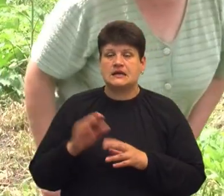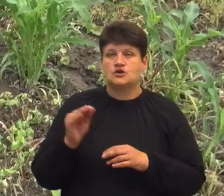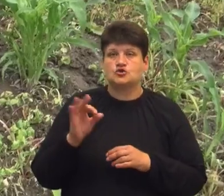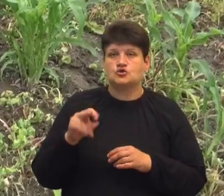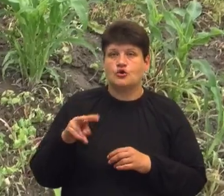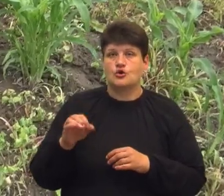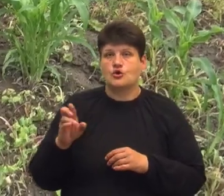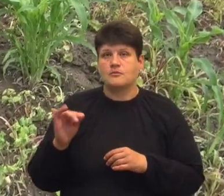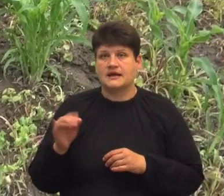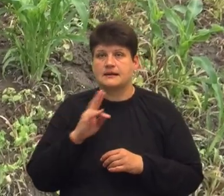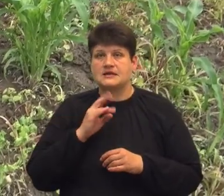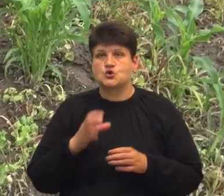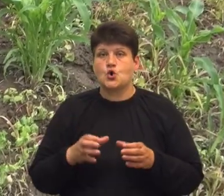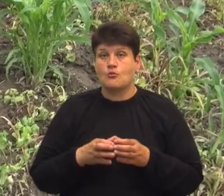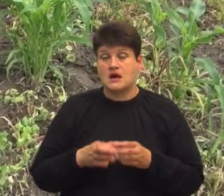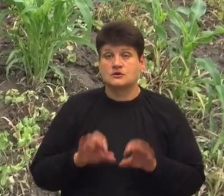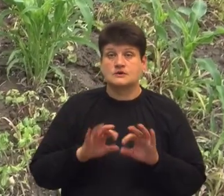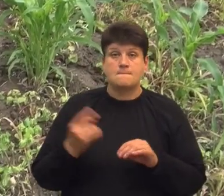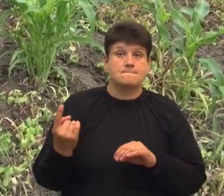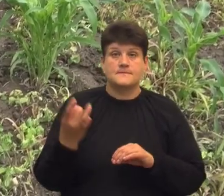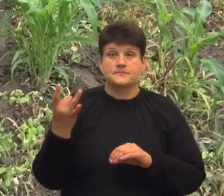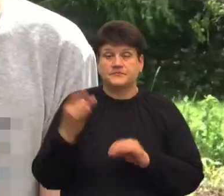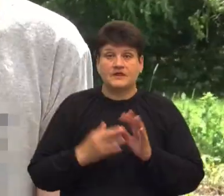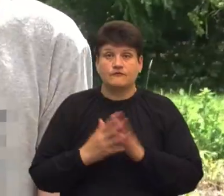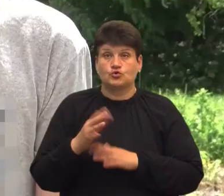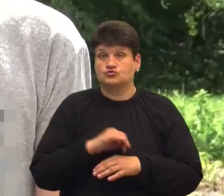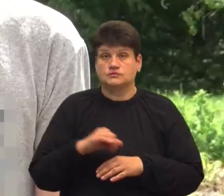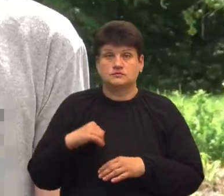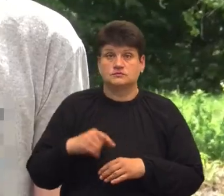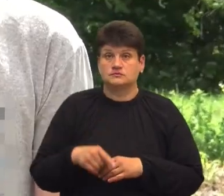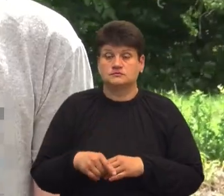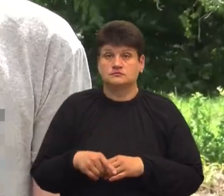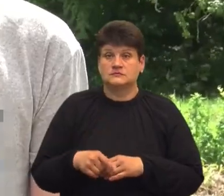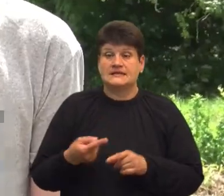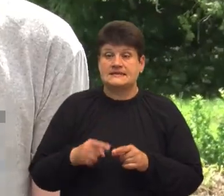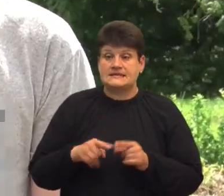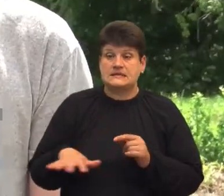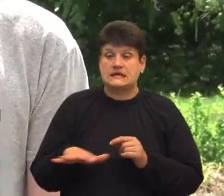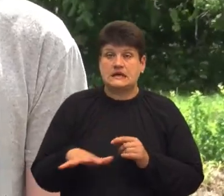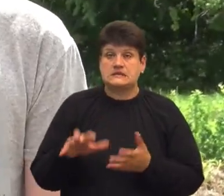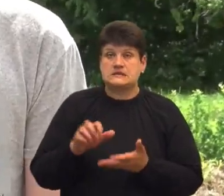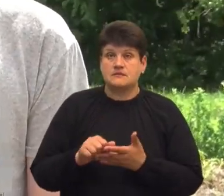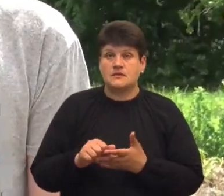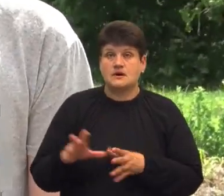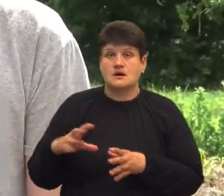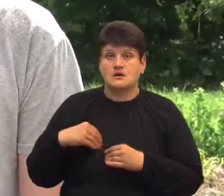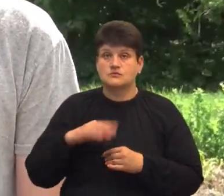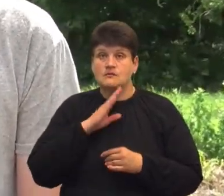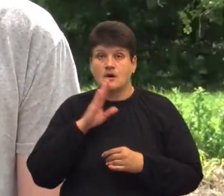громади. Хлопець розповів, вперше вирощує городину самостійно. На цій ділянці я займаюся разом з статною і мамою.